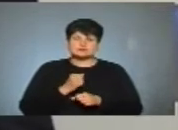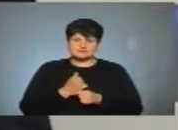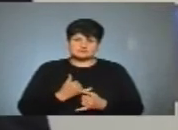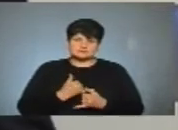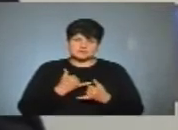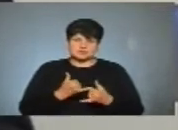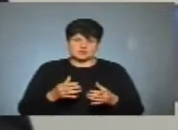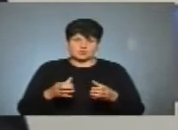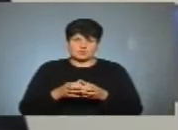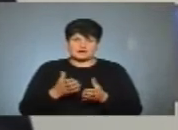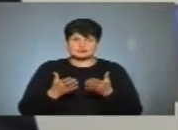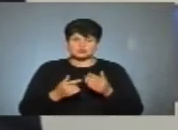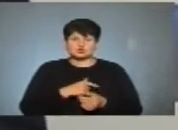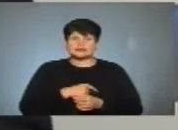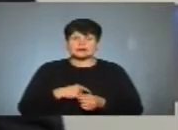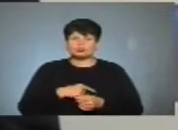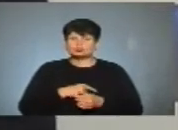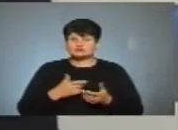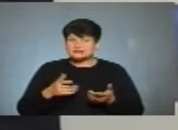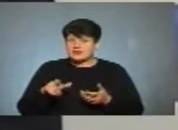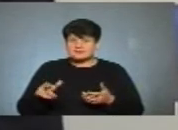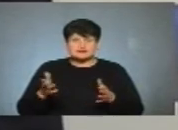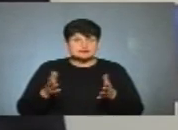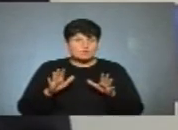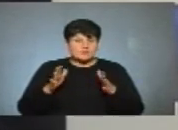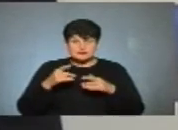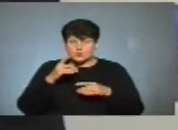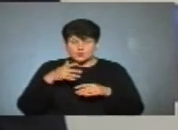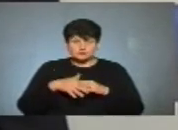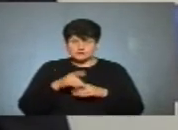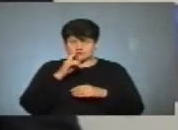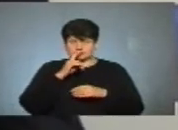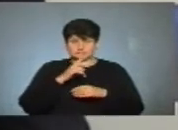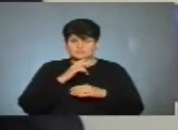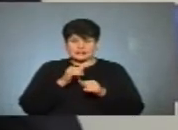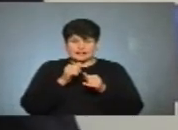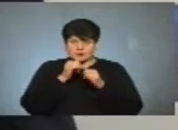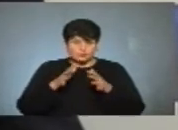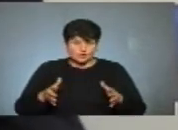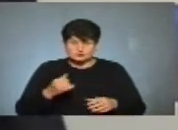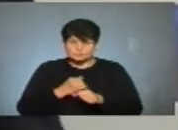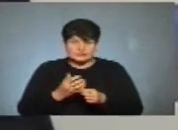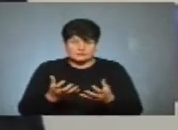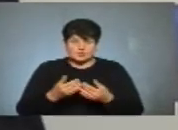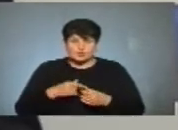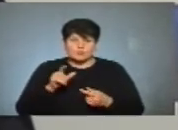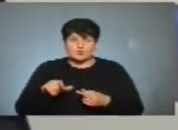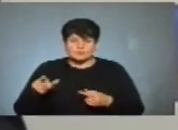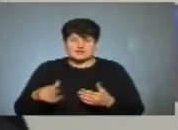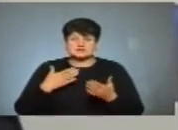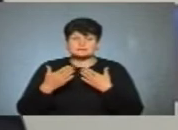користь громади. І якщо депутат якийсь в певний момент розуміє, що він не може це здійснювати, оці прийоми громадян, спілкування